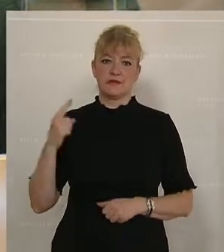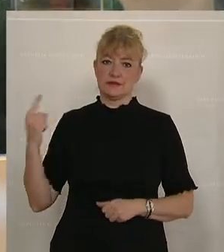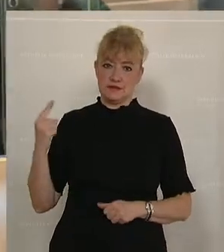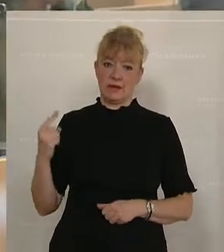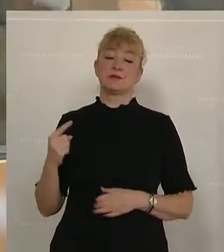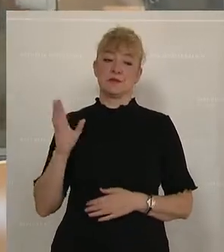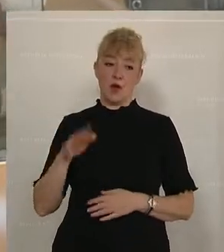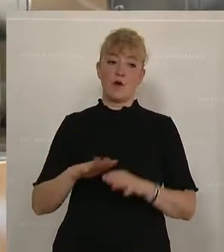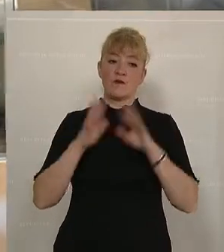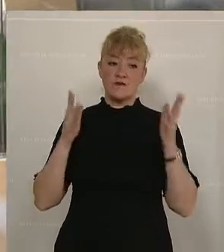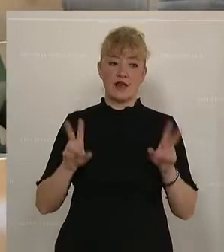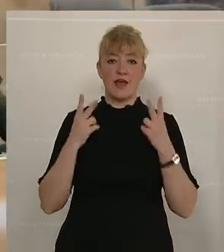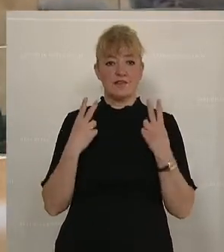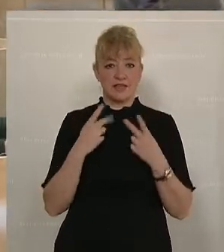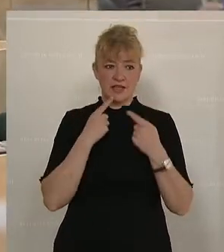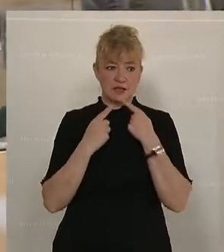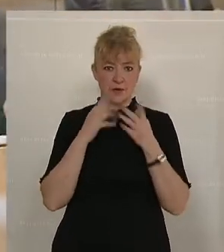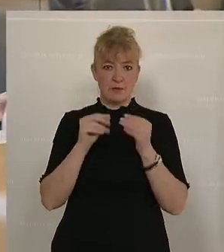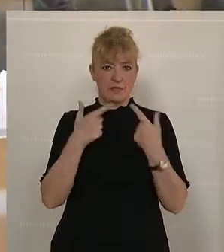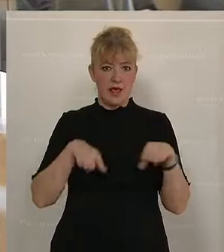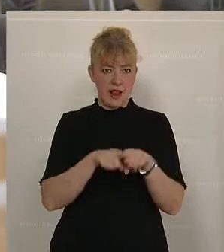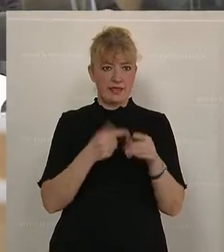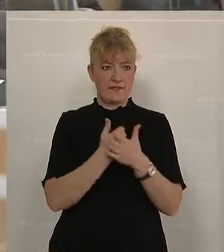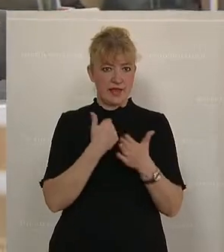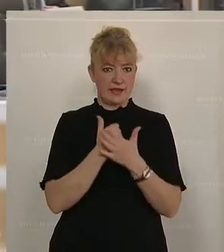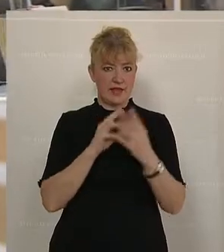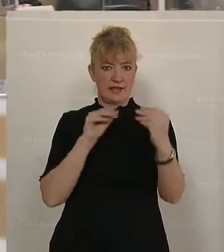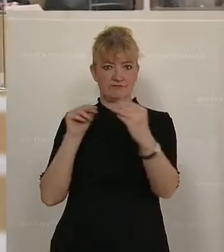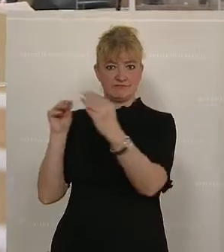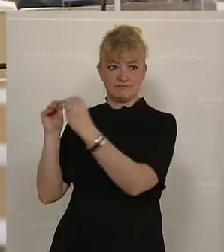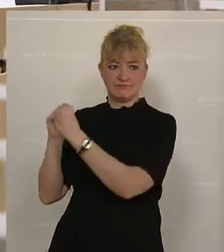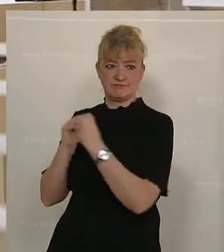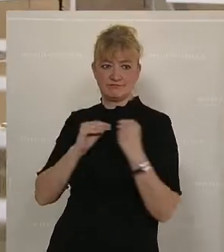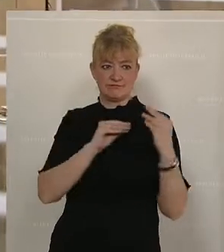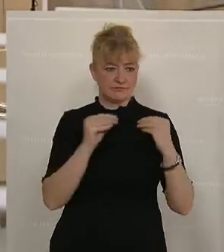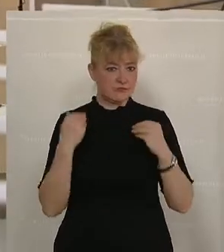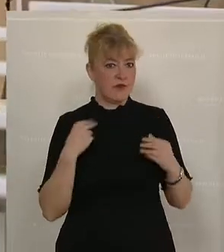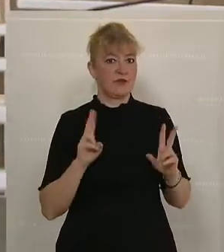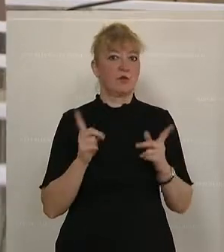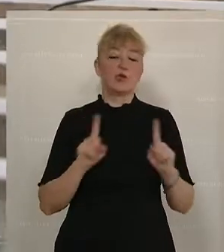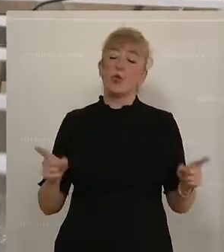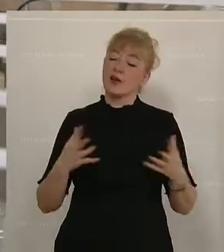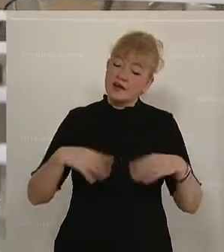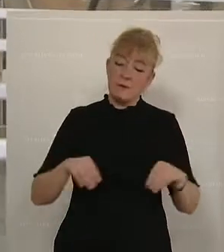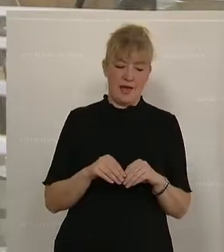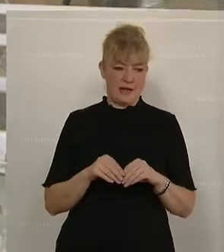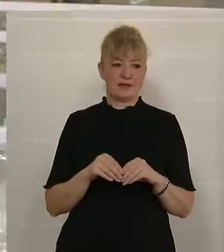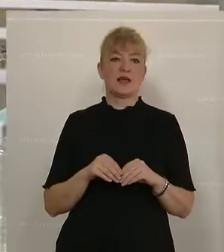auch viele, viele wichtige Gespräche mit den Ländervertreterinnen und Vertretern geführt, weil wir nur gemeinsam diese